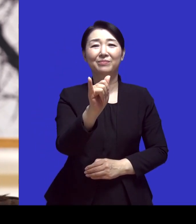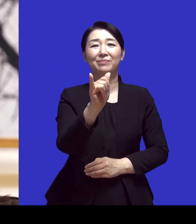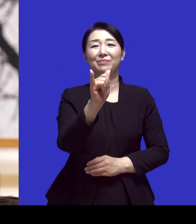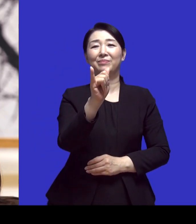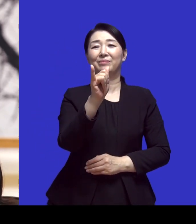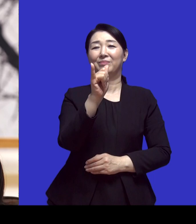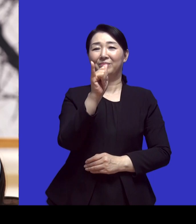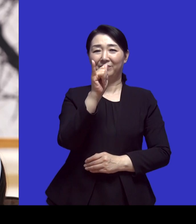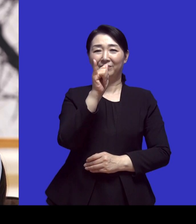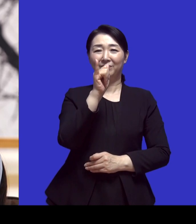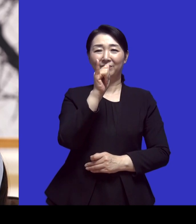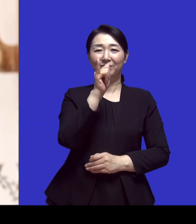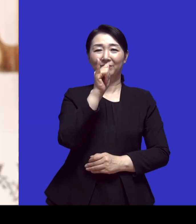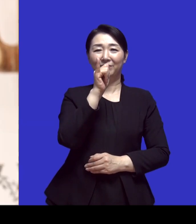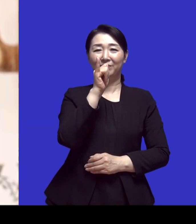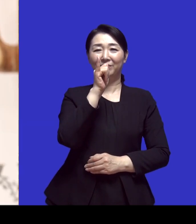있습니다